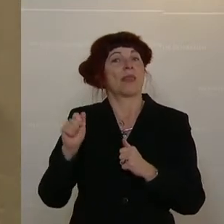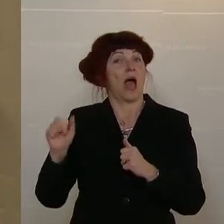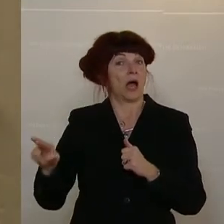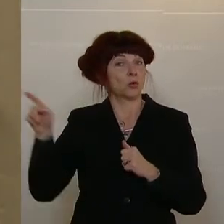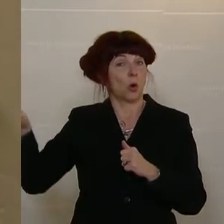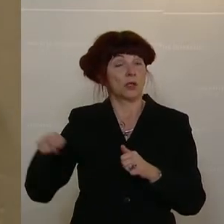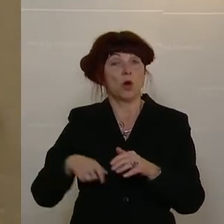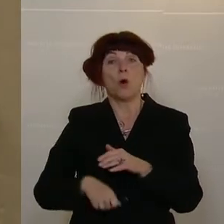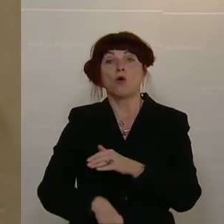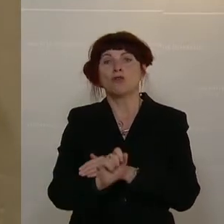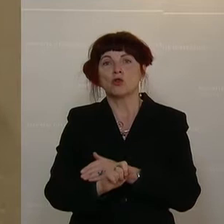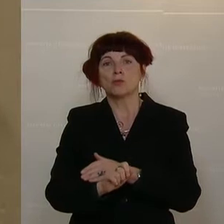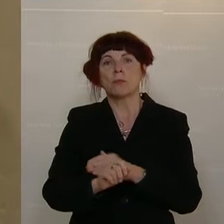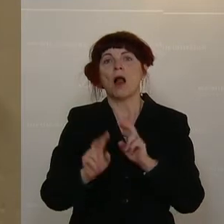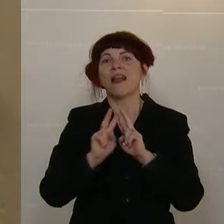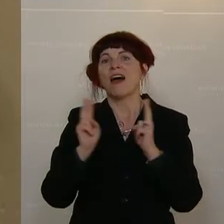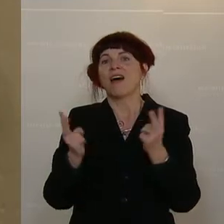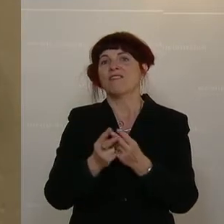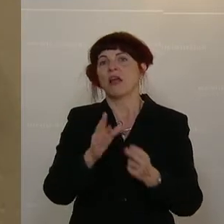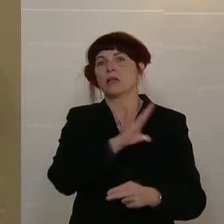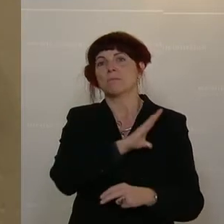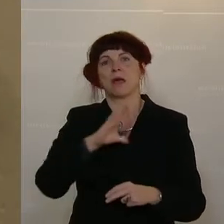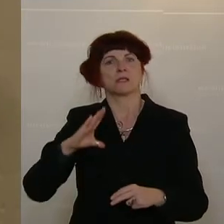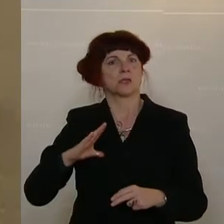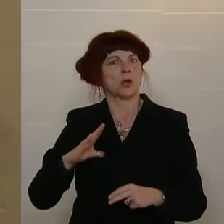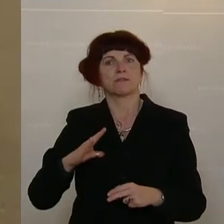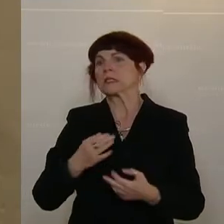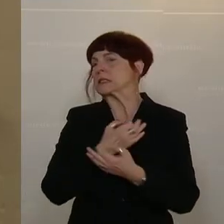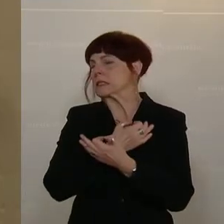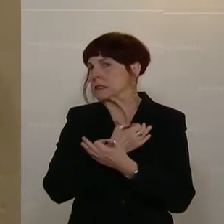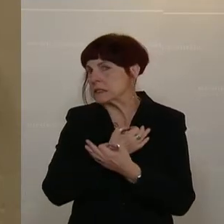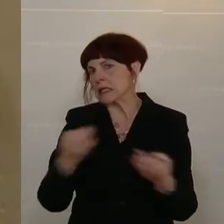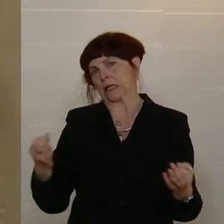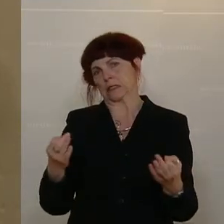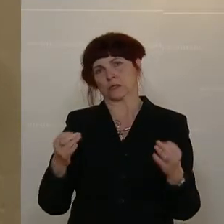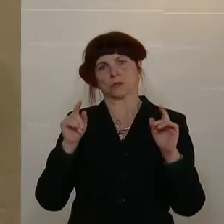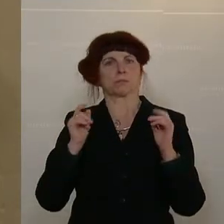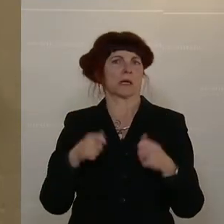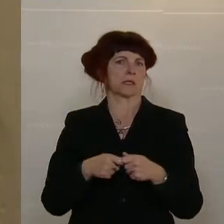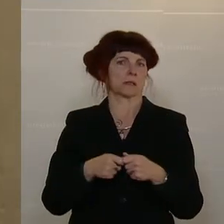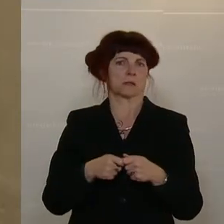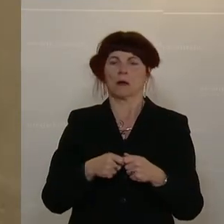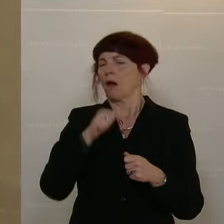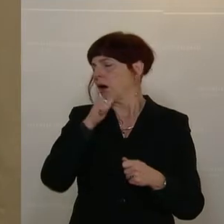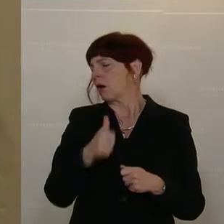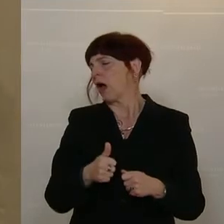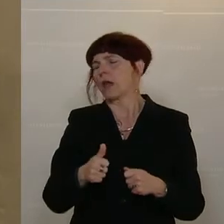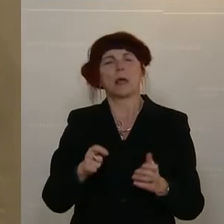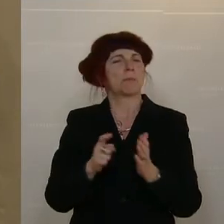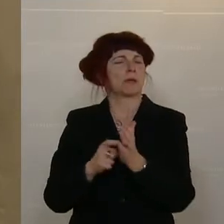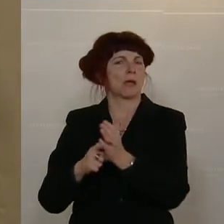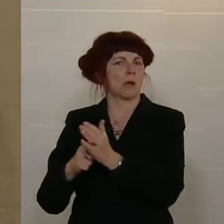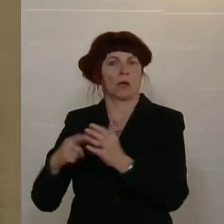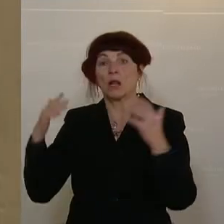verloren. Dort ist nämlich kein Land, das entsprechende Voraussetzungen dafür bringt. Weder klimatisch in dieser